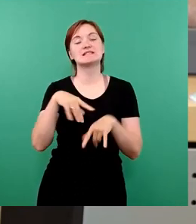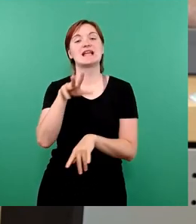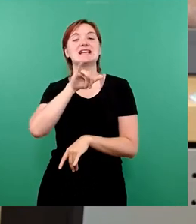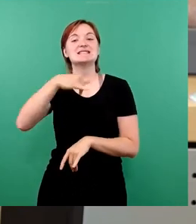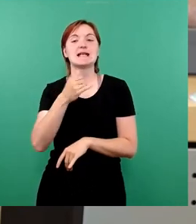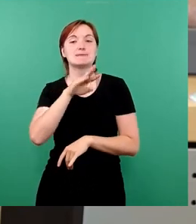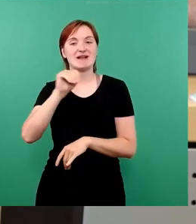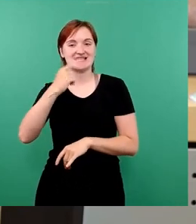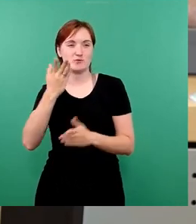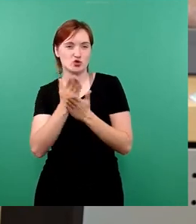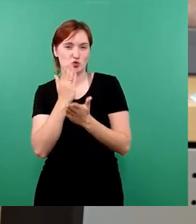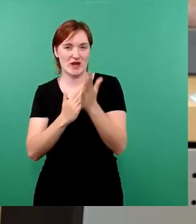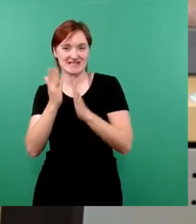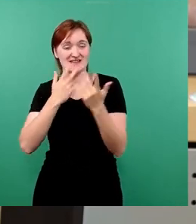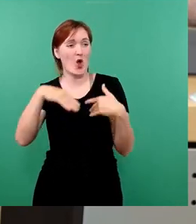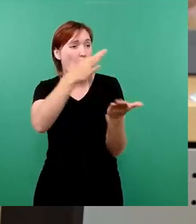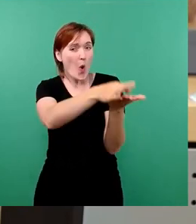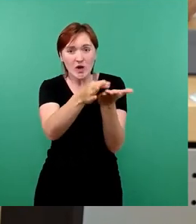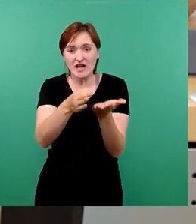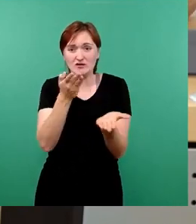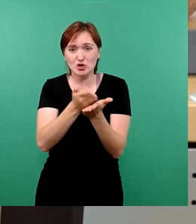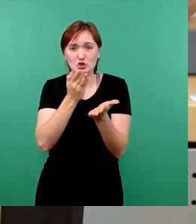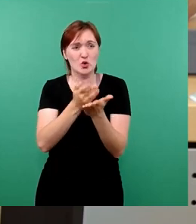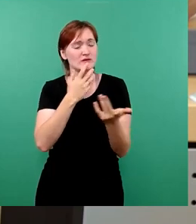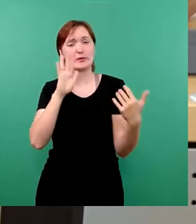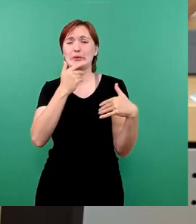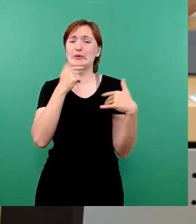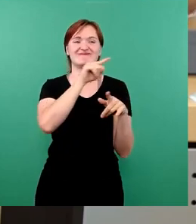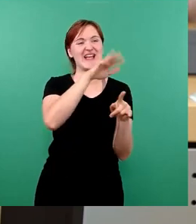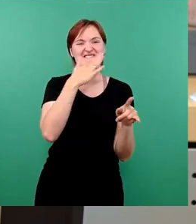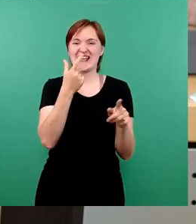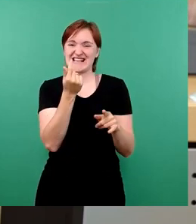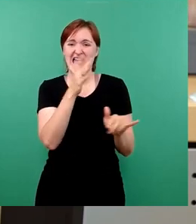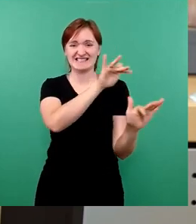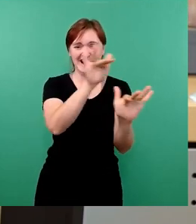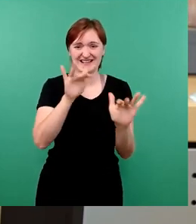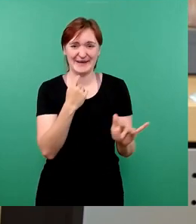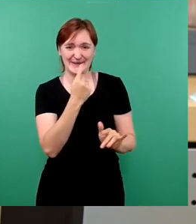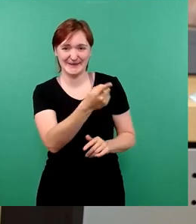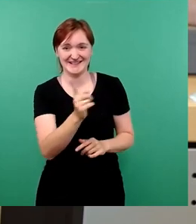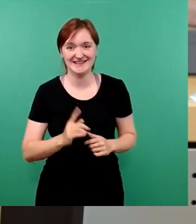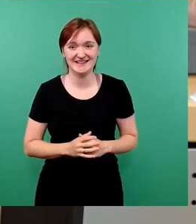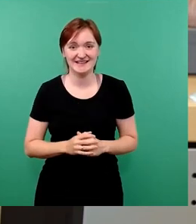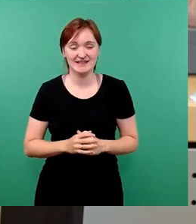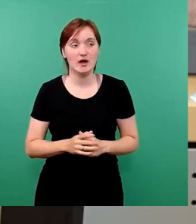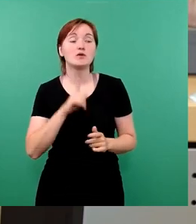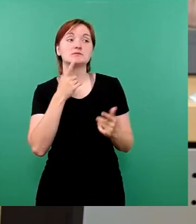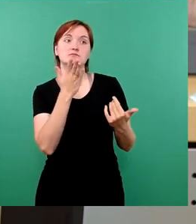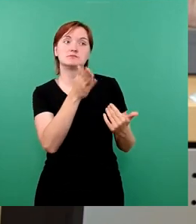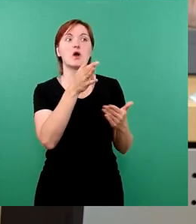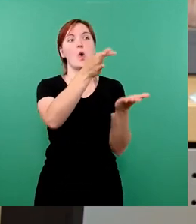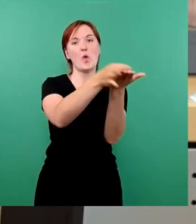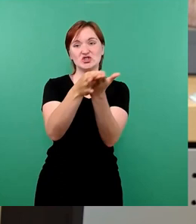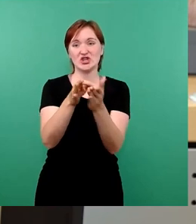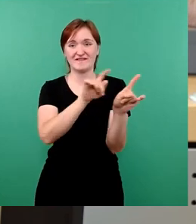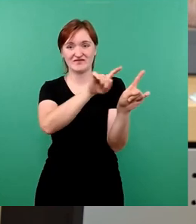dargestellt hat, die Ortschaften sind jetzt schon maßlos bevorzugt. Und ich sage auch ganz klar, das Verhalten der Ortschaften